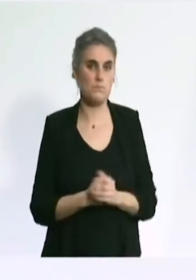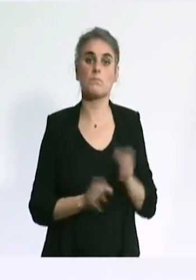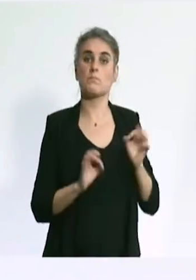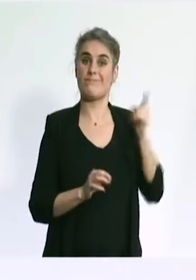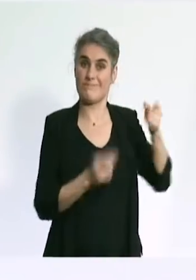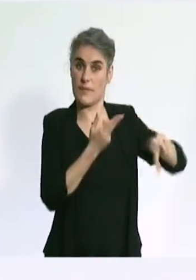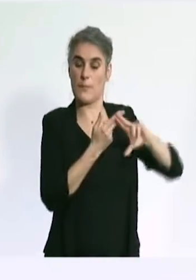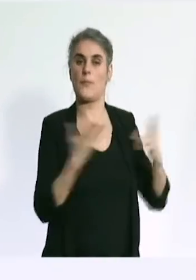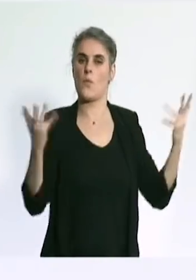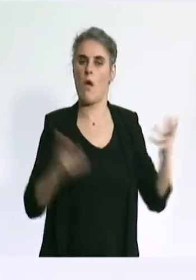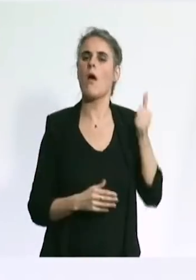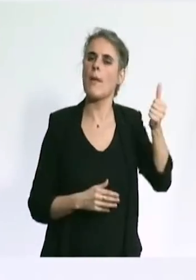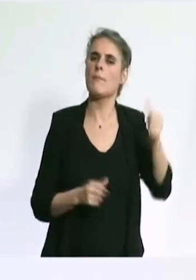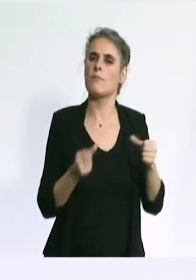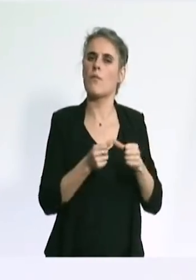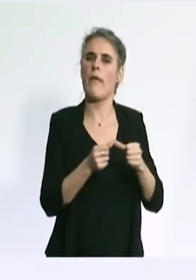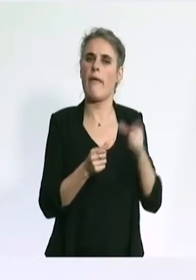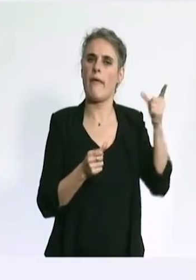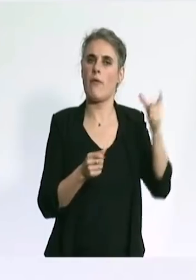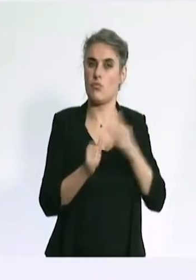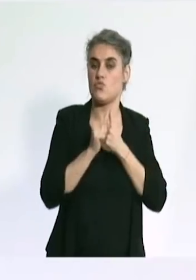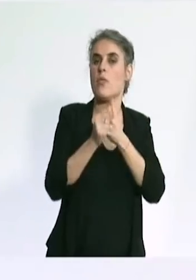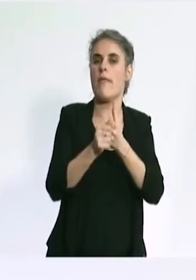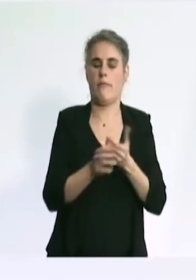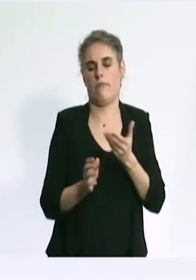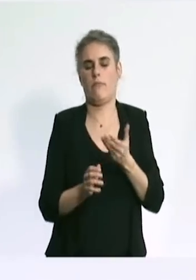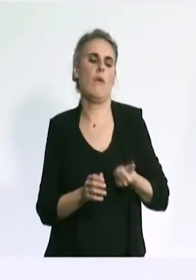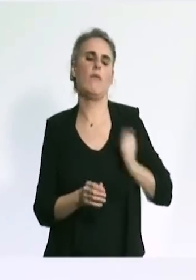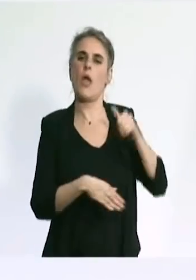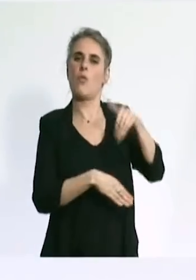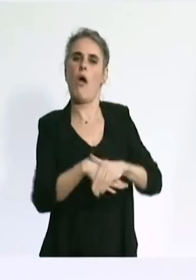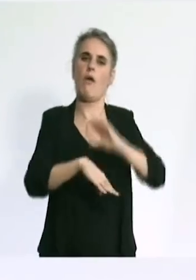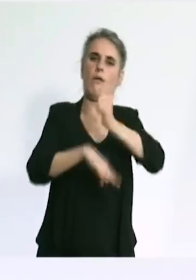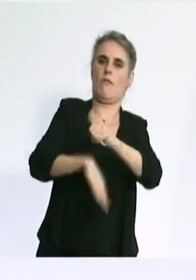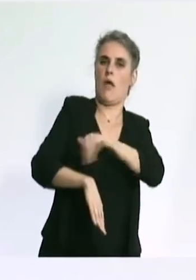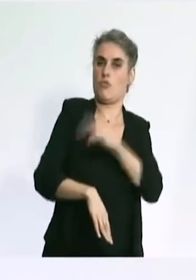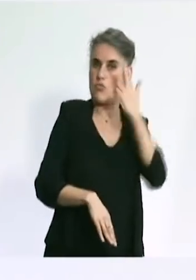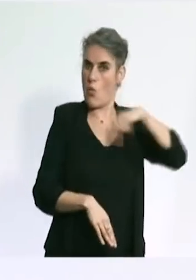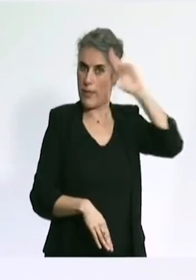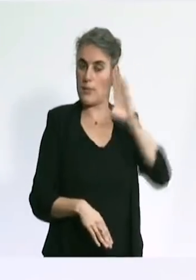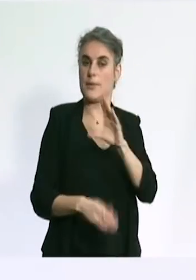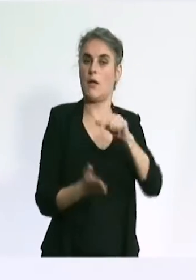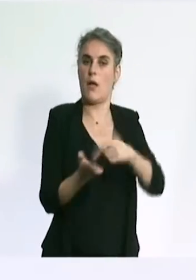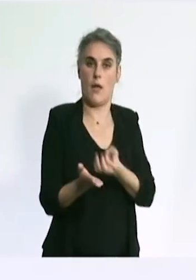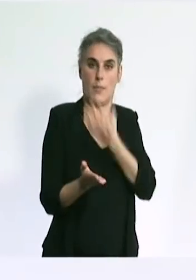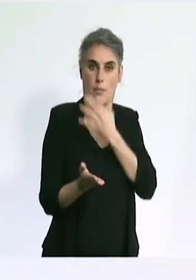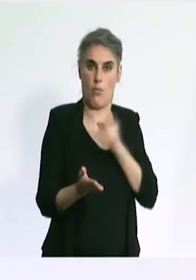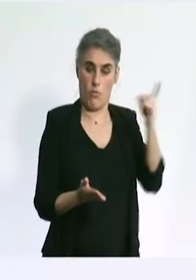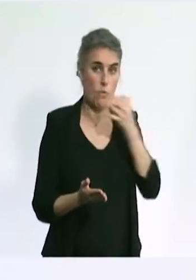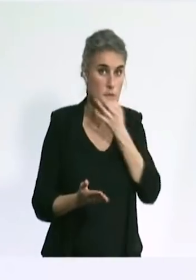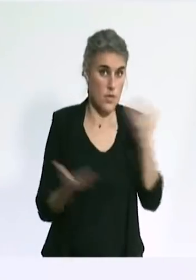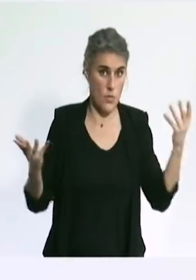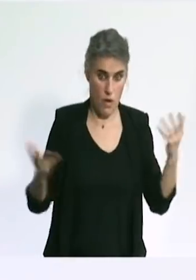médicament, qui suit ainsi d'ailleurs les recommandations qui ont été formulées hier soir par l'Agence européenne du médicament, il n'y a pas lieu de suspendre